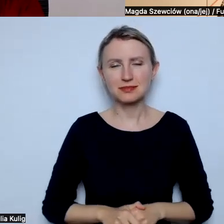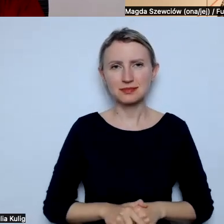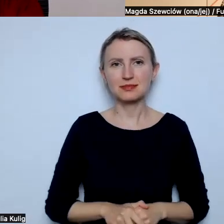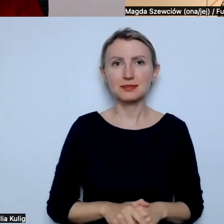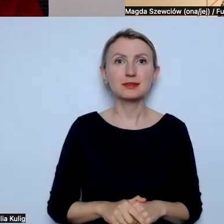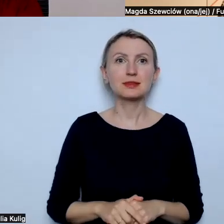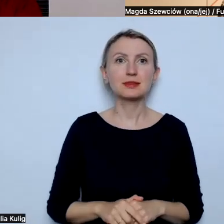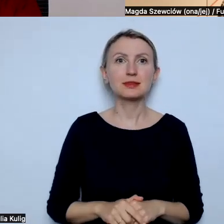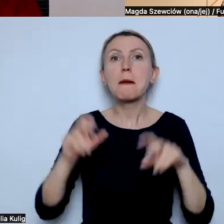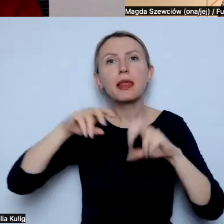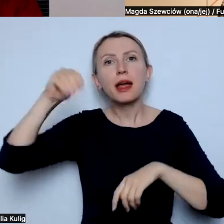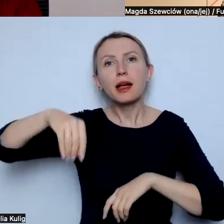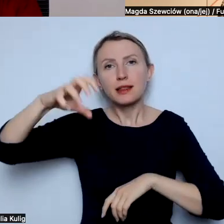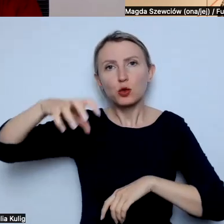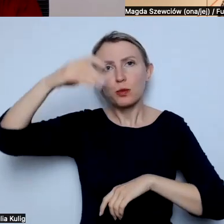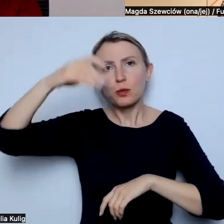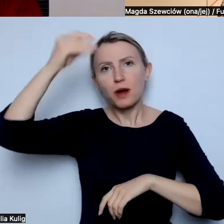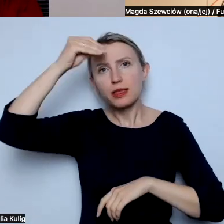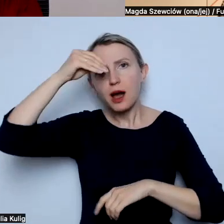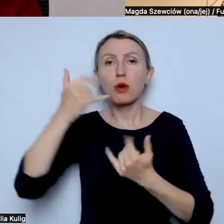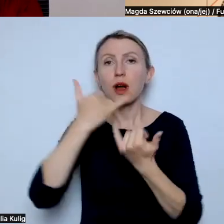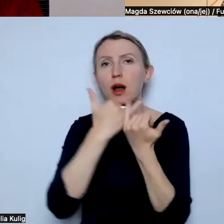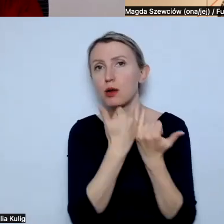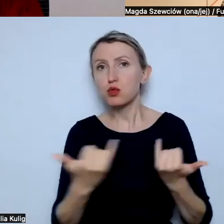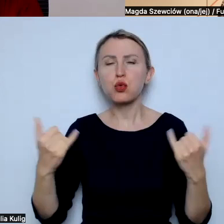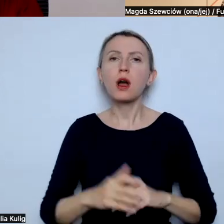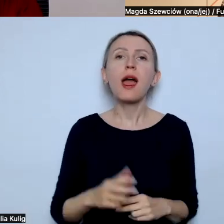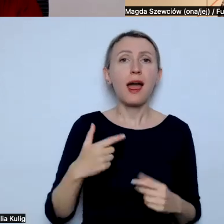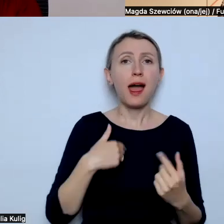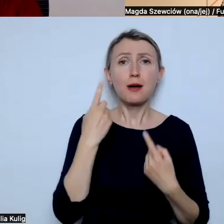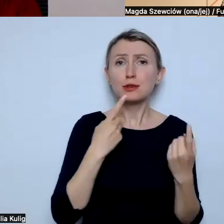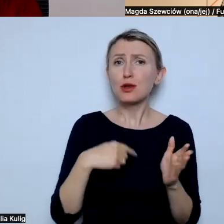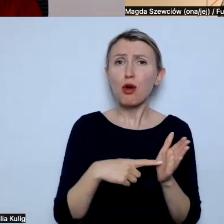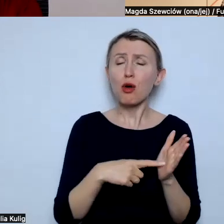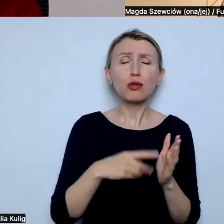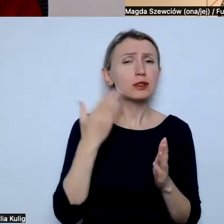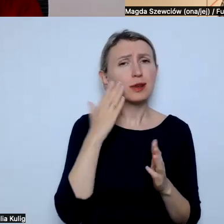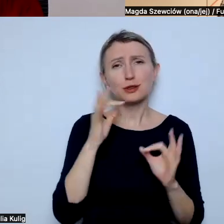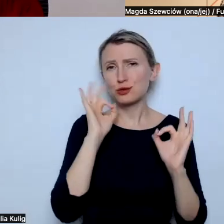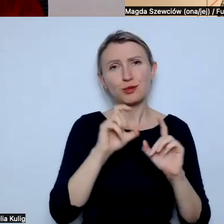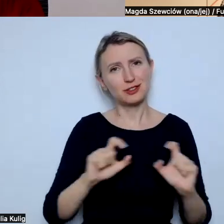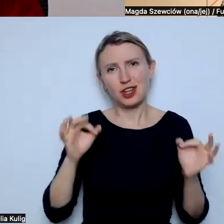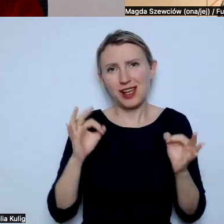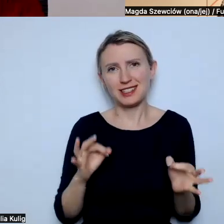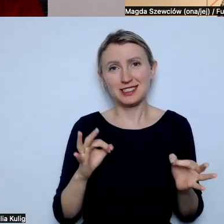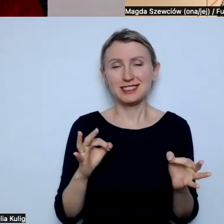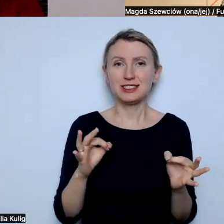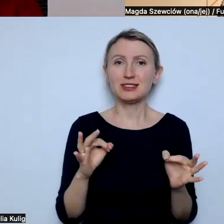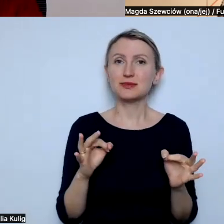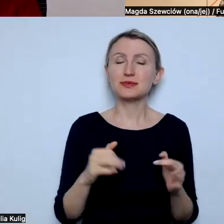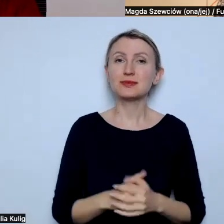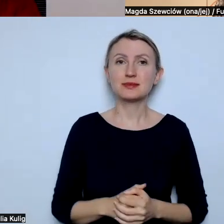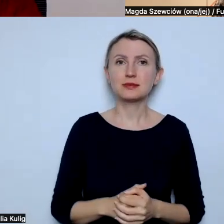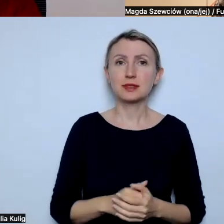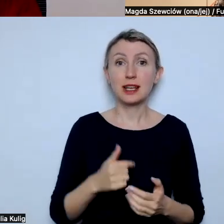badania naukowe itd. Więc uważam, że w tym zakresie żyjemy w bardzo dobrych czasach, kiedy właśnie jeśli